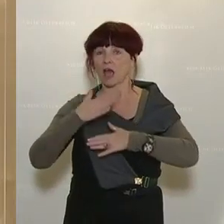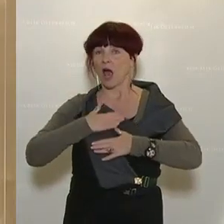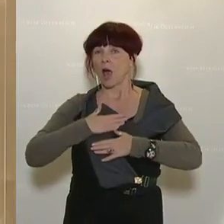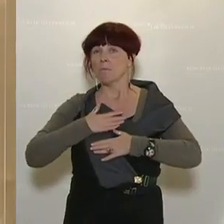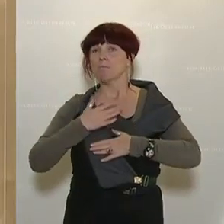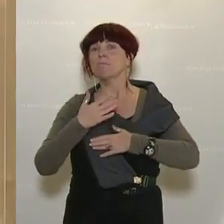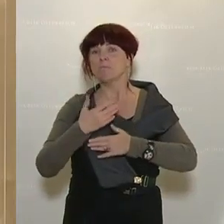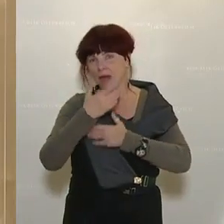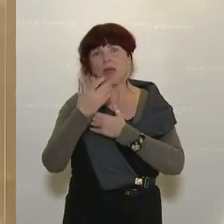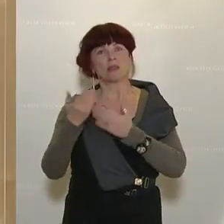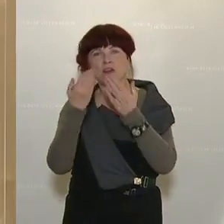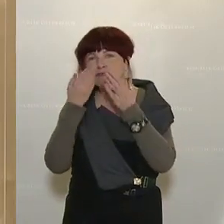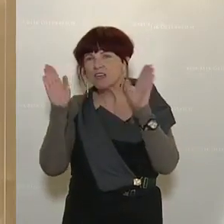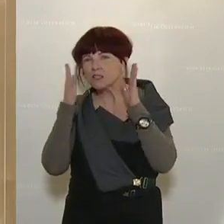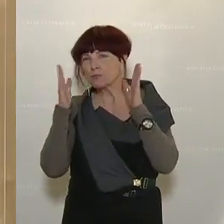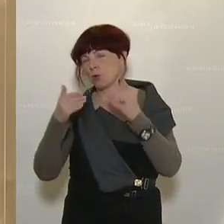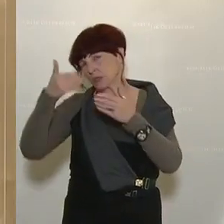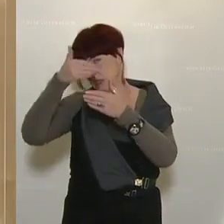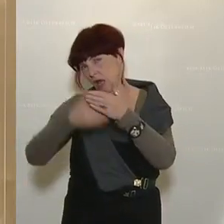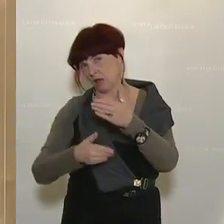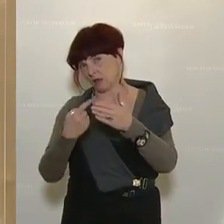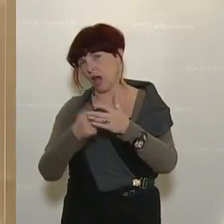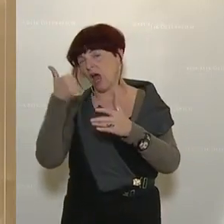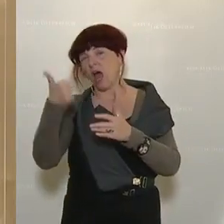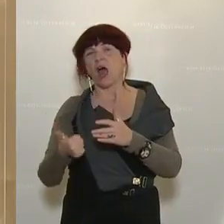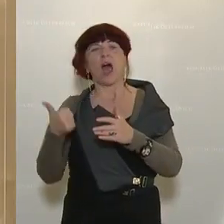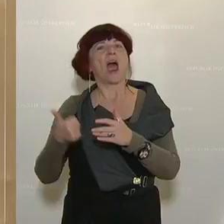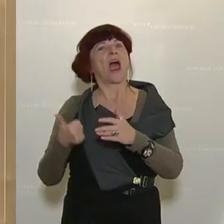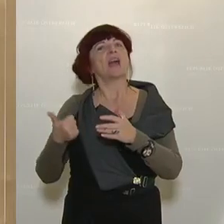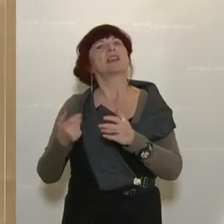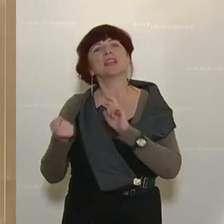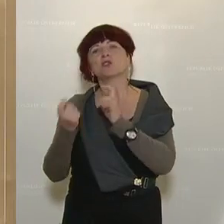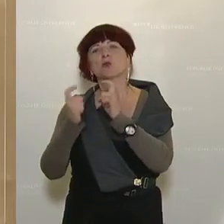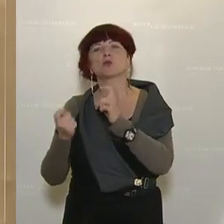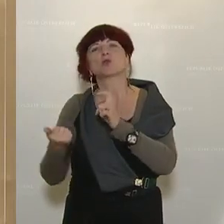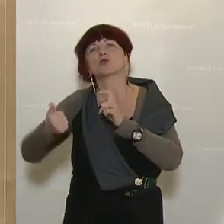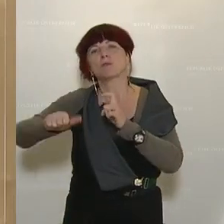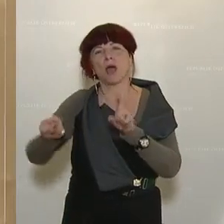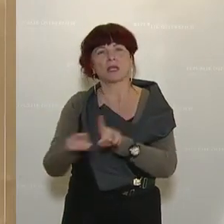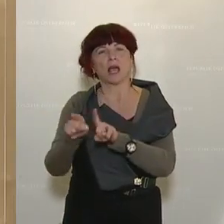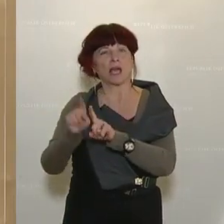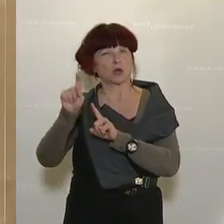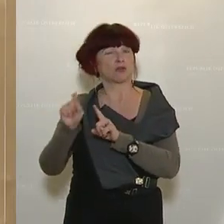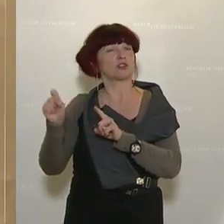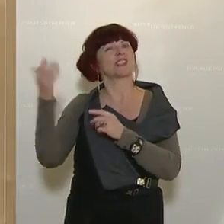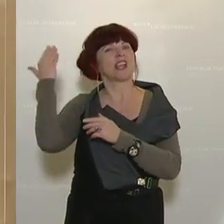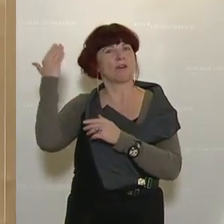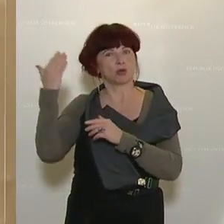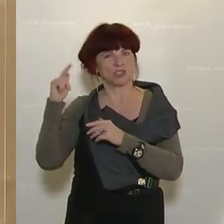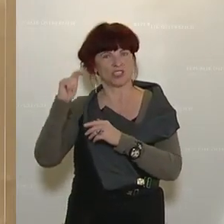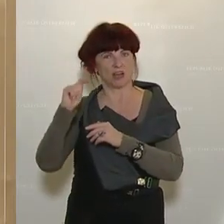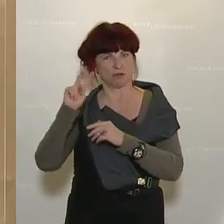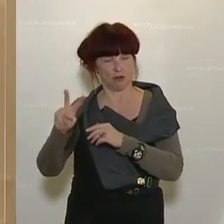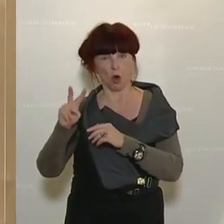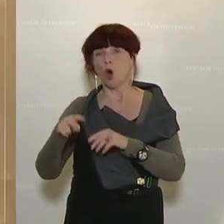meiner Facebook-Seite, ein Ausschnitt eines Diskussionsbeitrags von ServusTV, wo Professor Bakhti nichts anderes gemacht hat, als